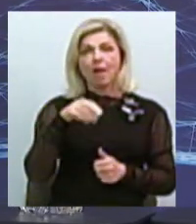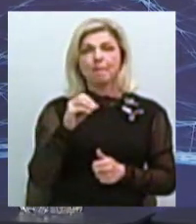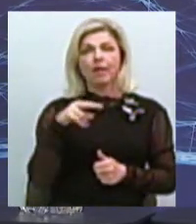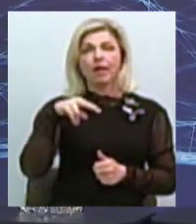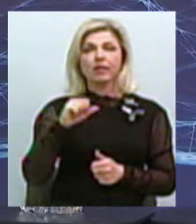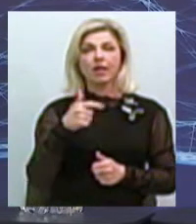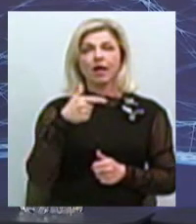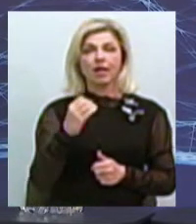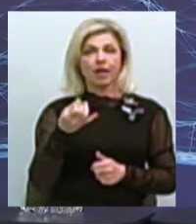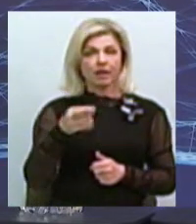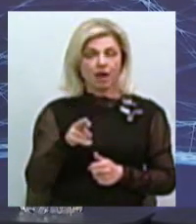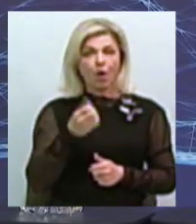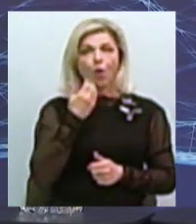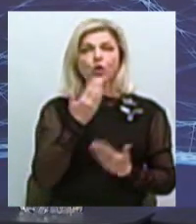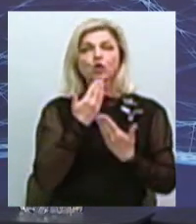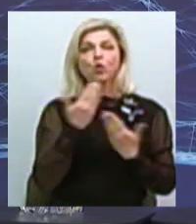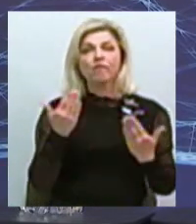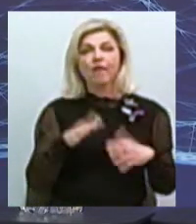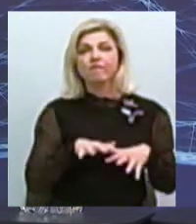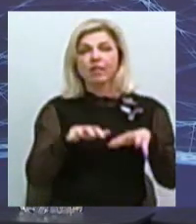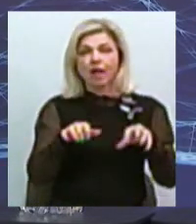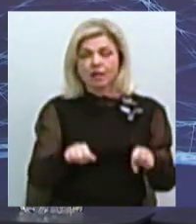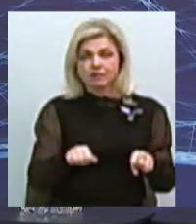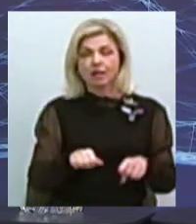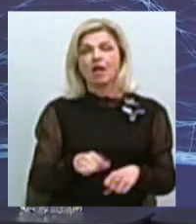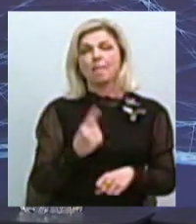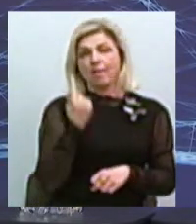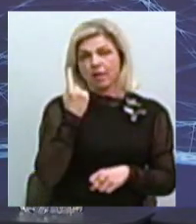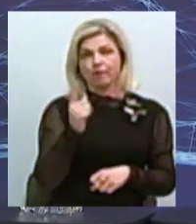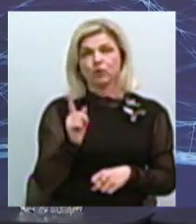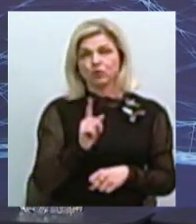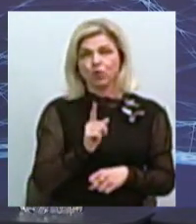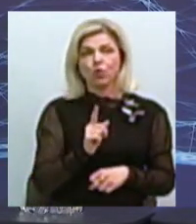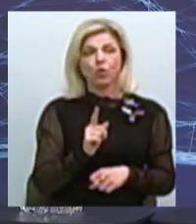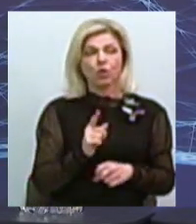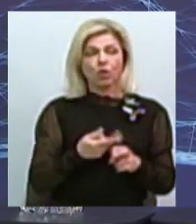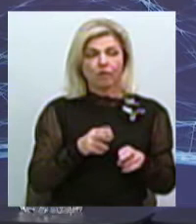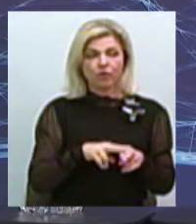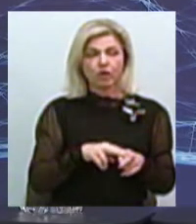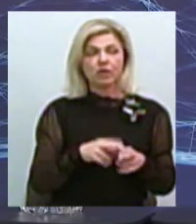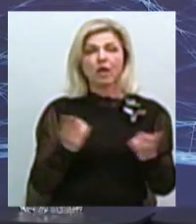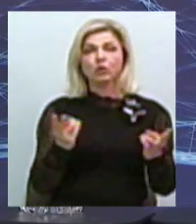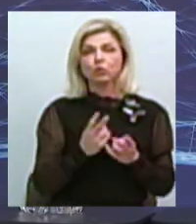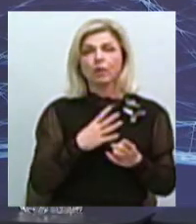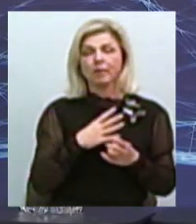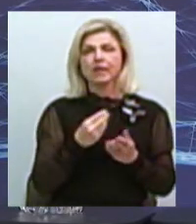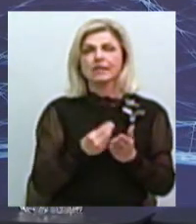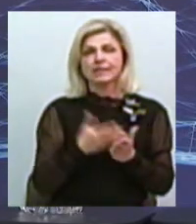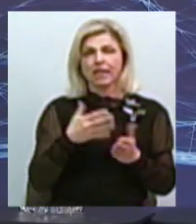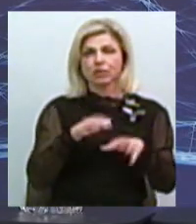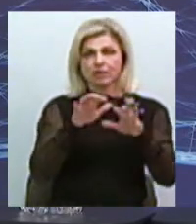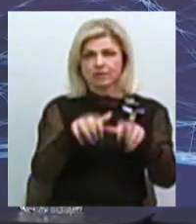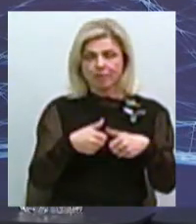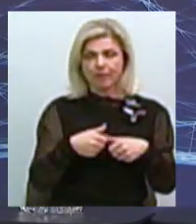І коли радянська влада прийшла, відповідно, перше, що це церковні цінності необхідно забрати, зняти